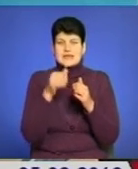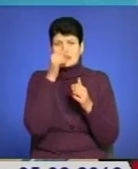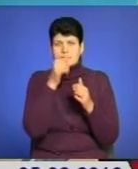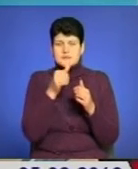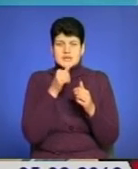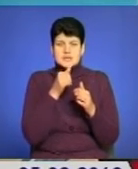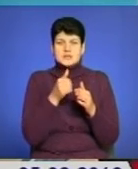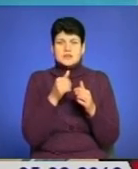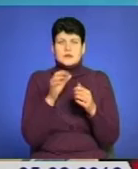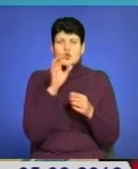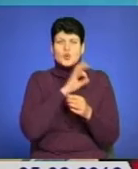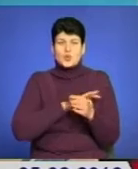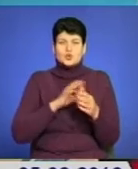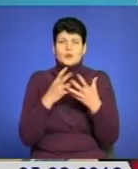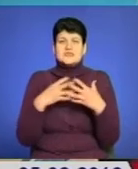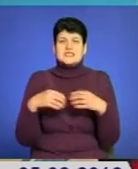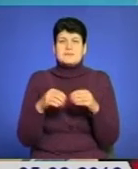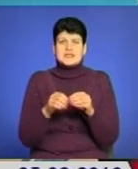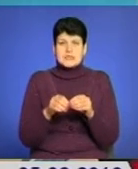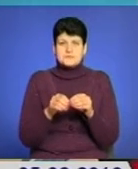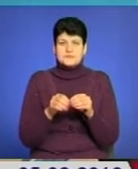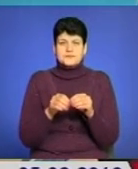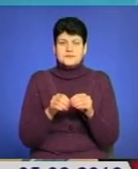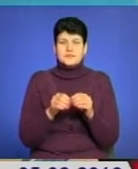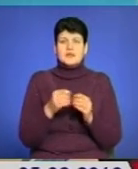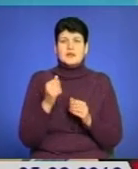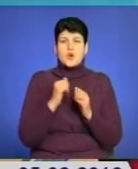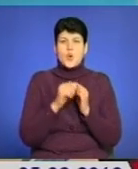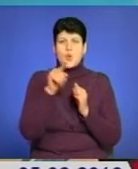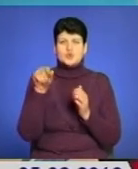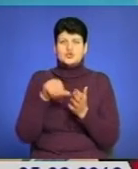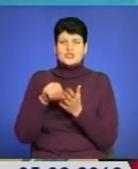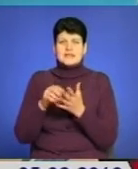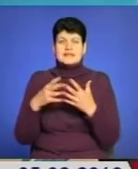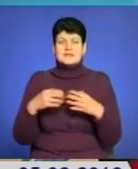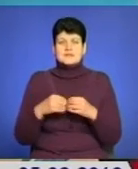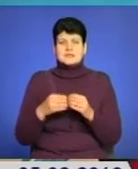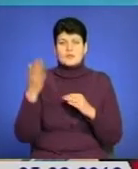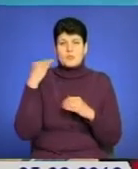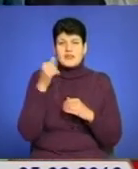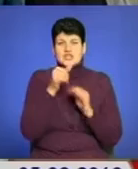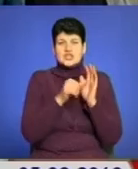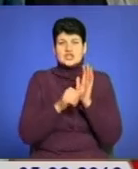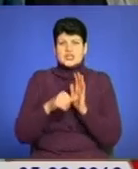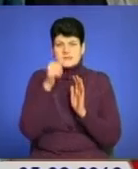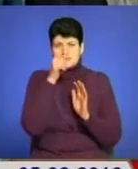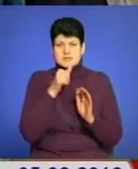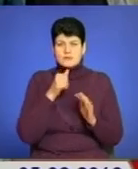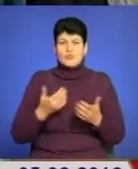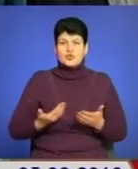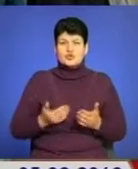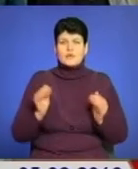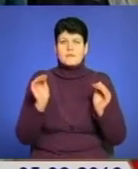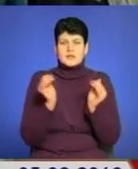доходом сім'ї на кожного члена сім'ї за попередніх 6 місяців. Прожитковий